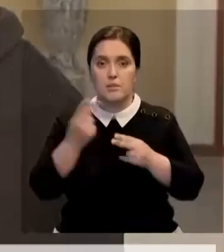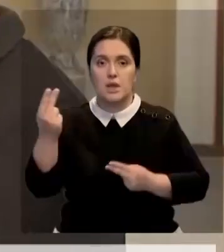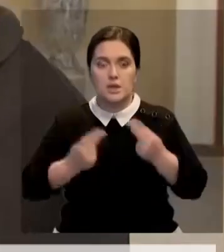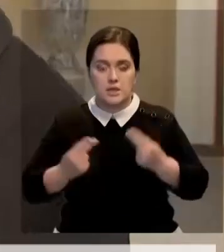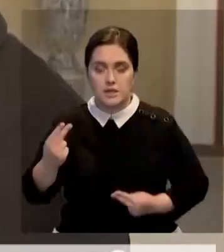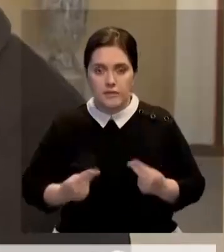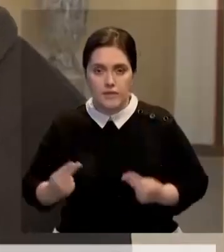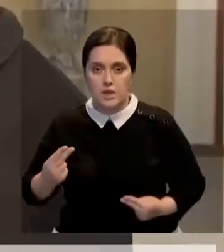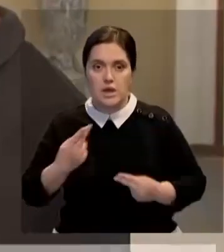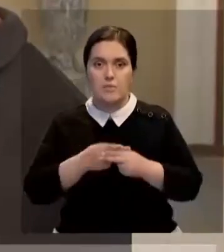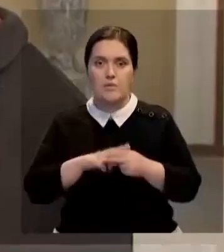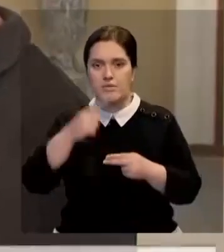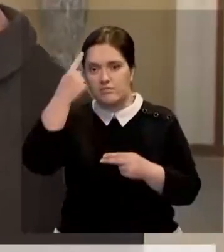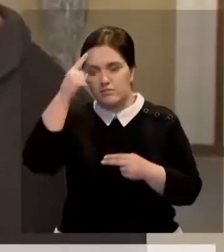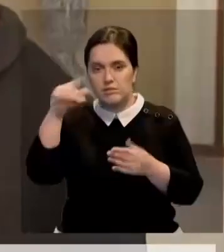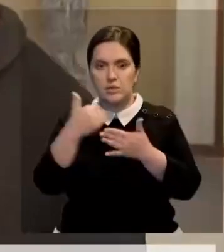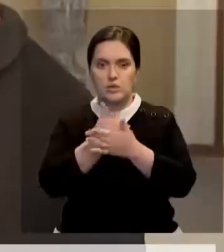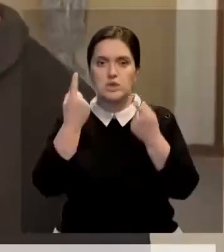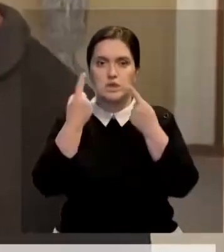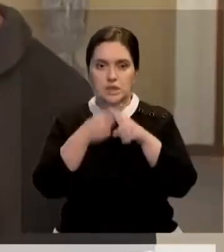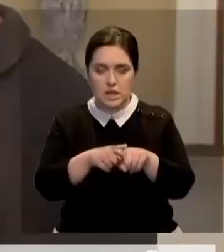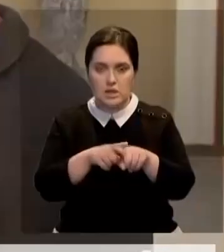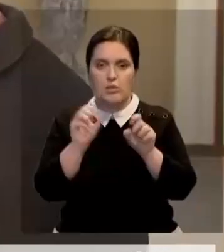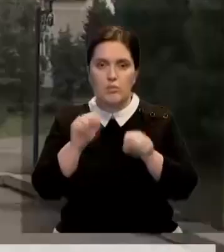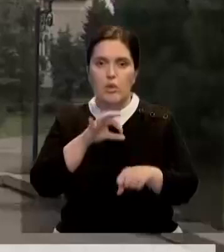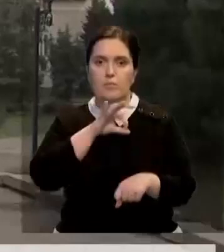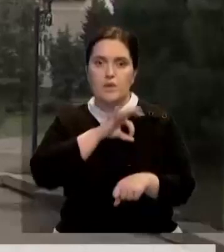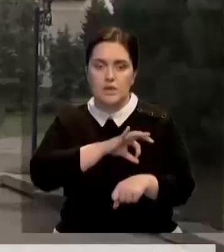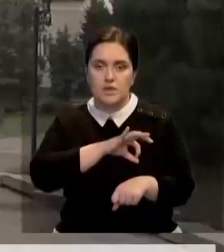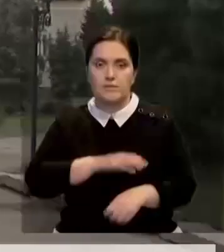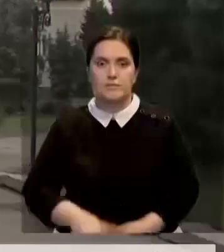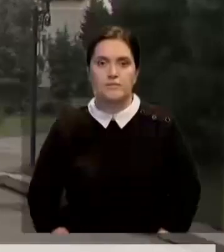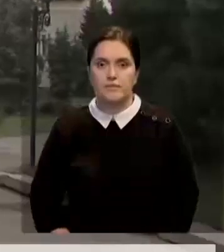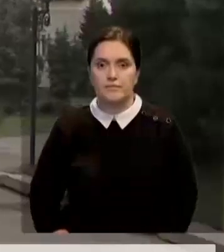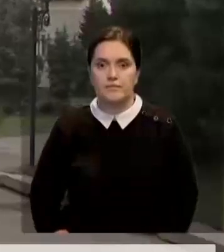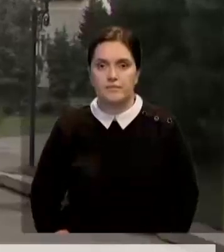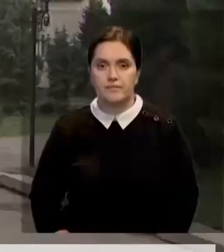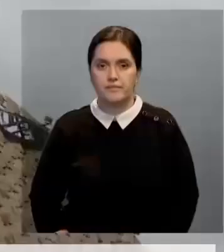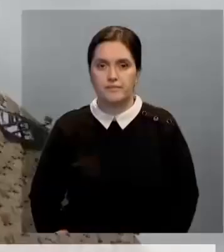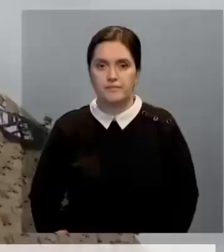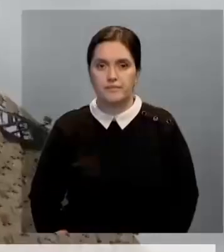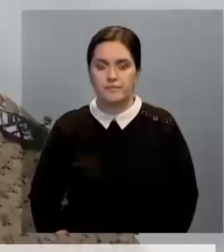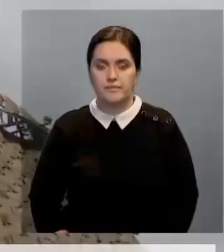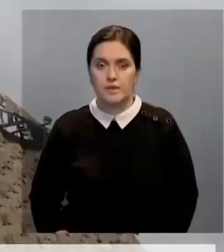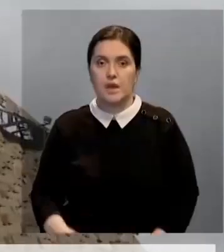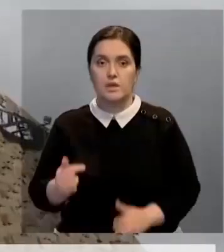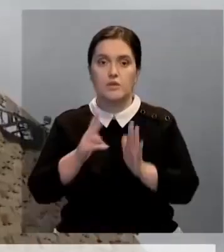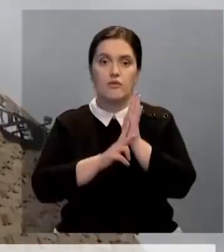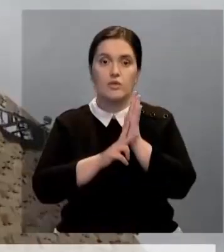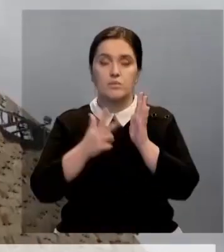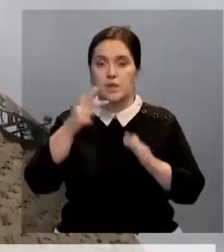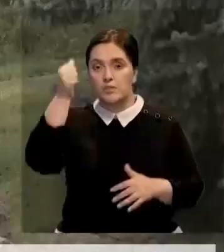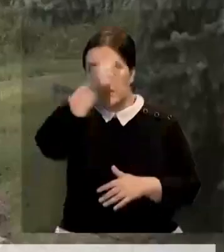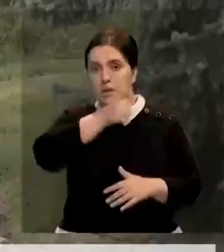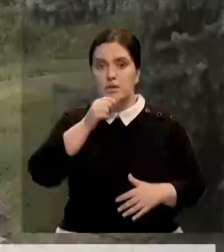который внедрил все лучшие технологии, которые можно применить. Дворец школьников в Алматы, построенный в 1983 году по